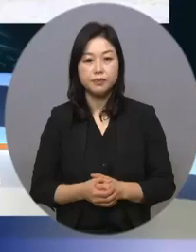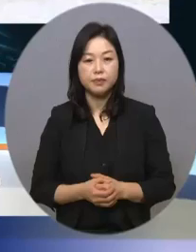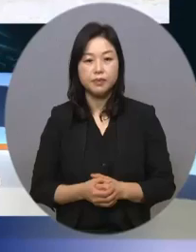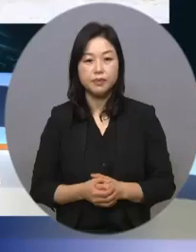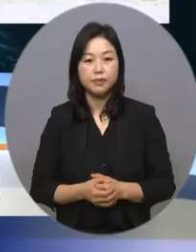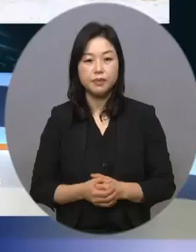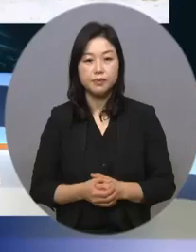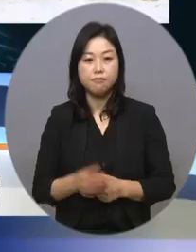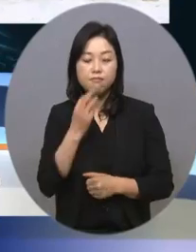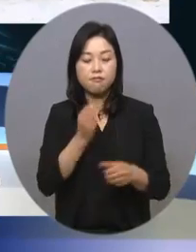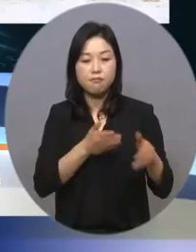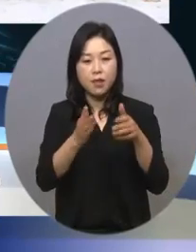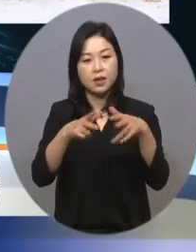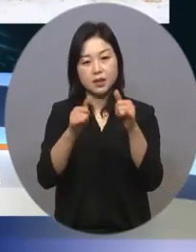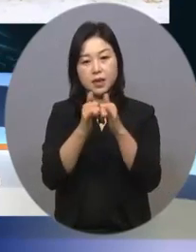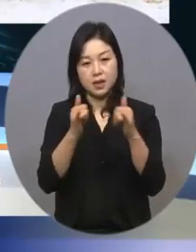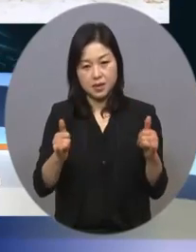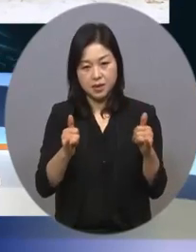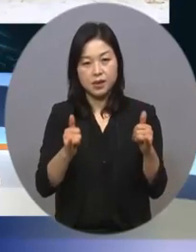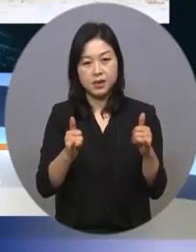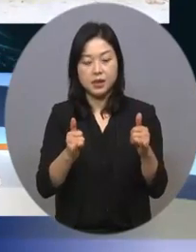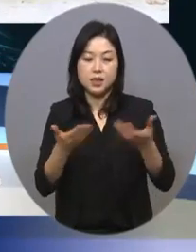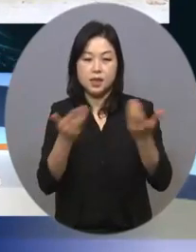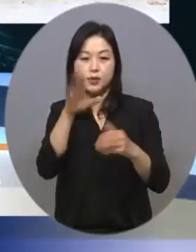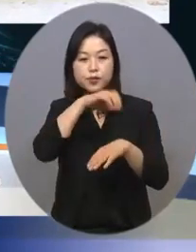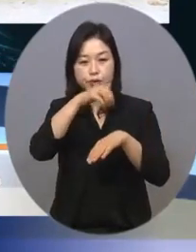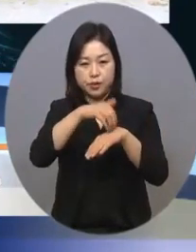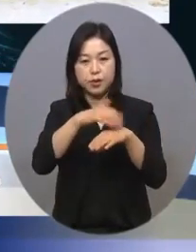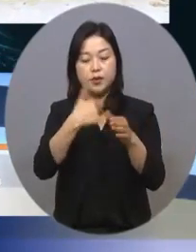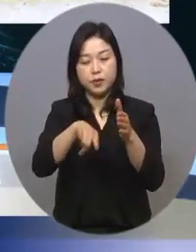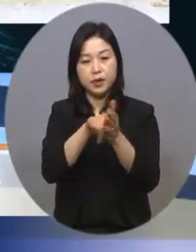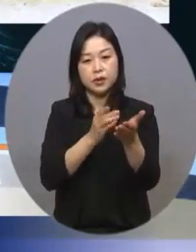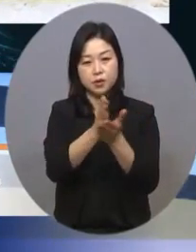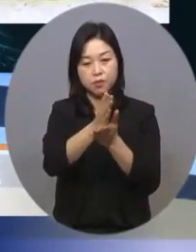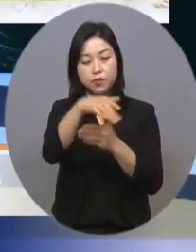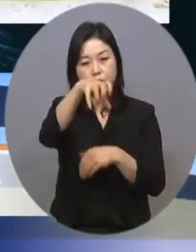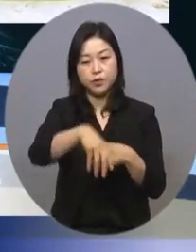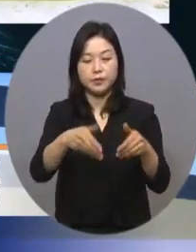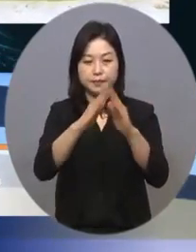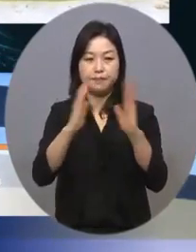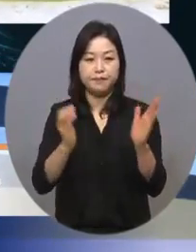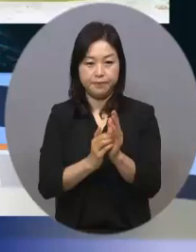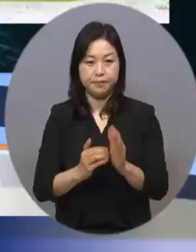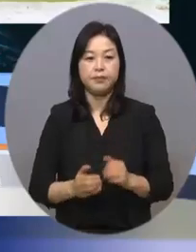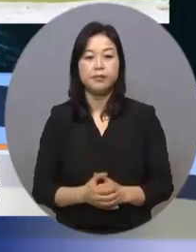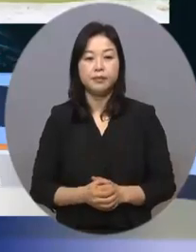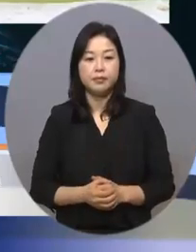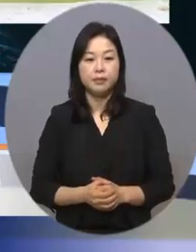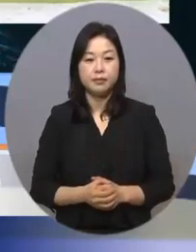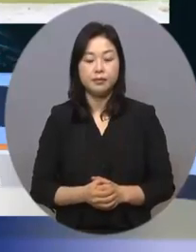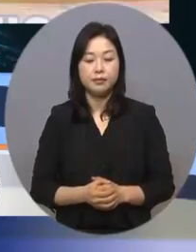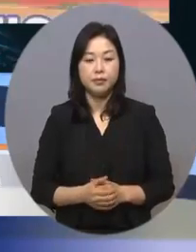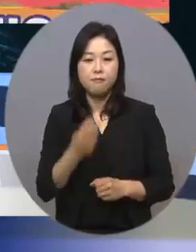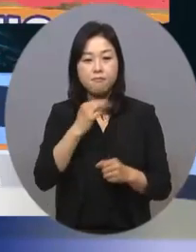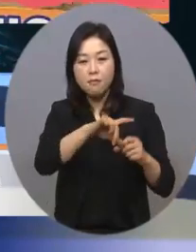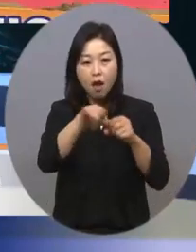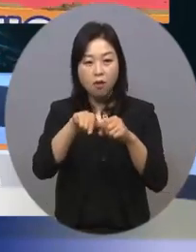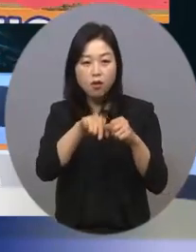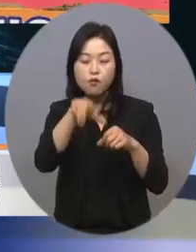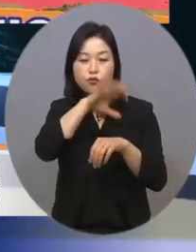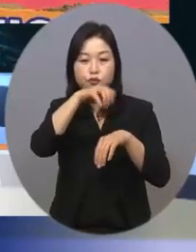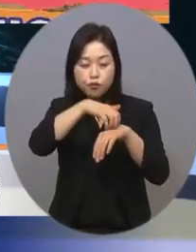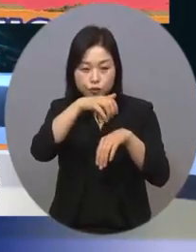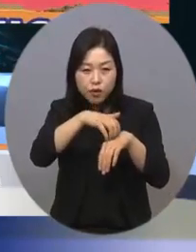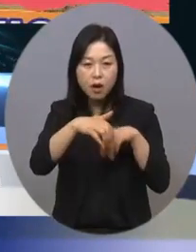경기도의 장애인 당사자들의 직업 훈련을 위한 전문 공간이 탄생했습니다. 이를 통해 수도권의 높은